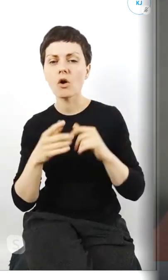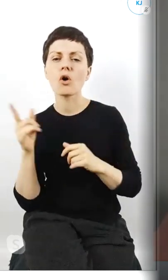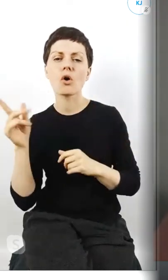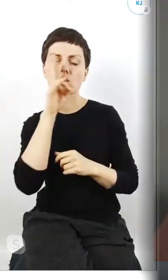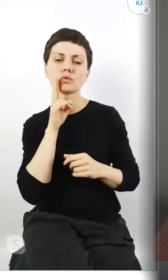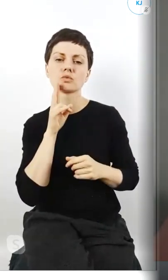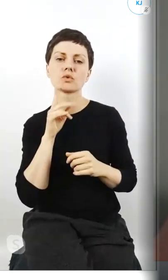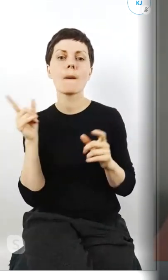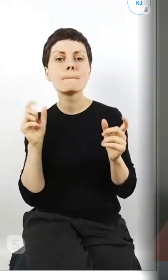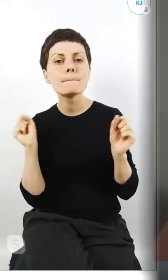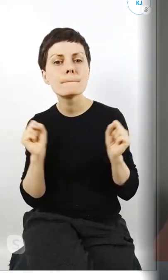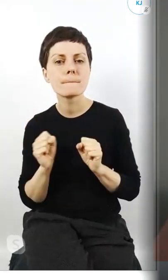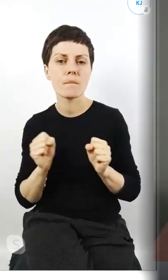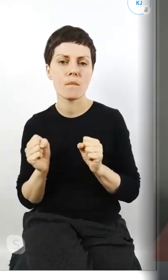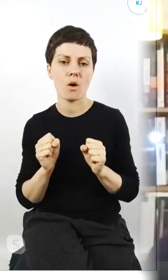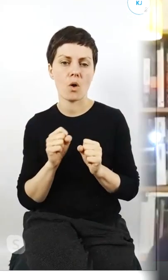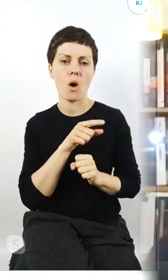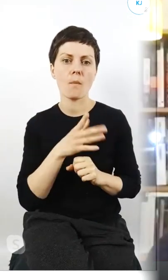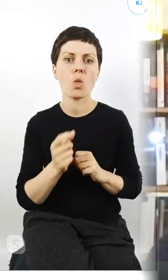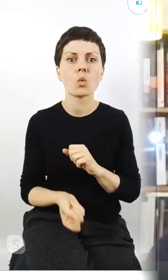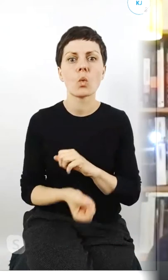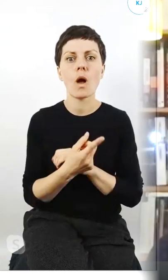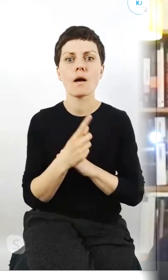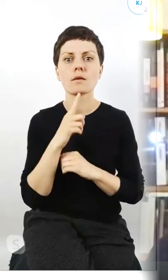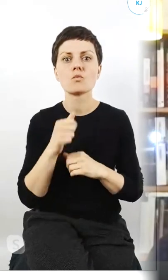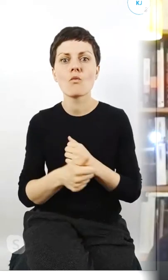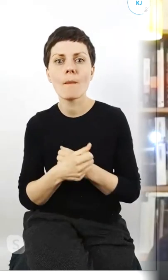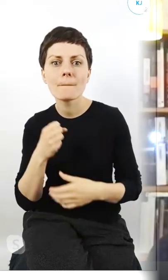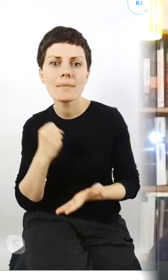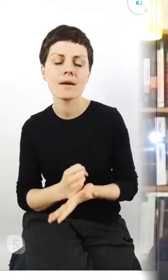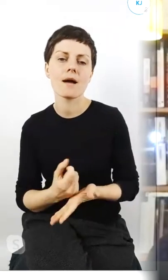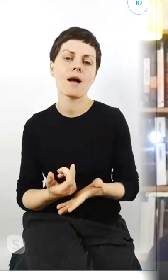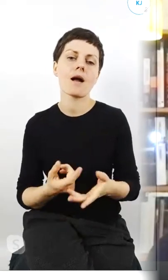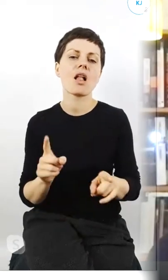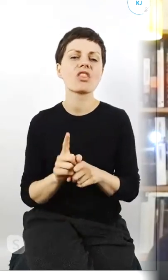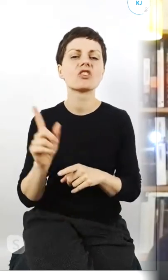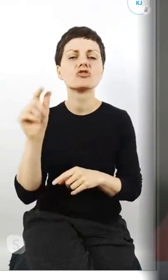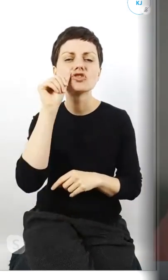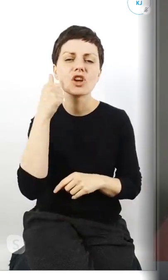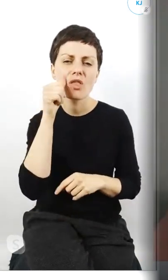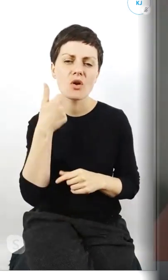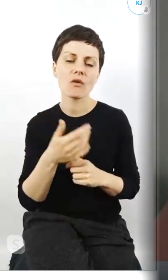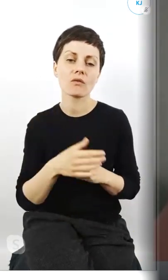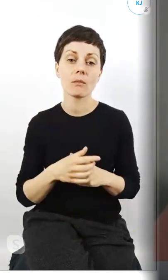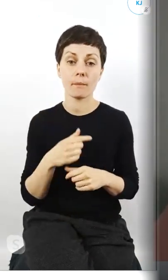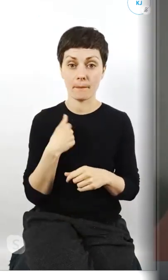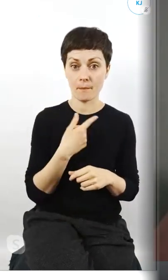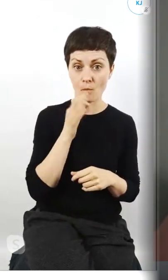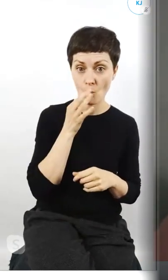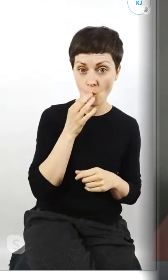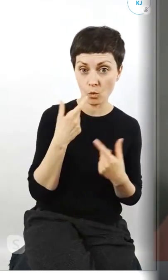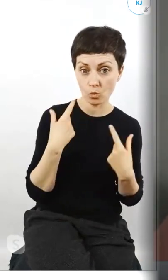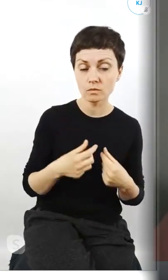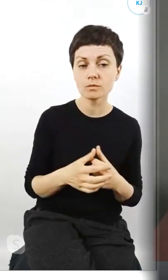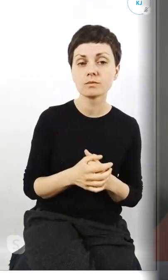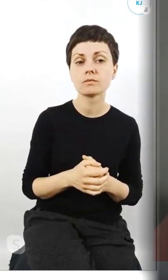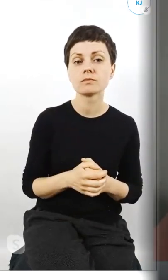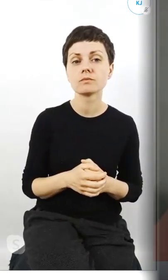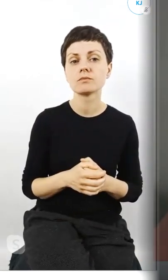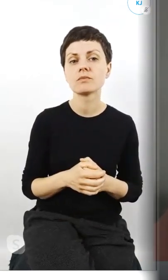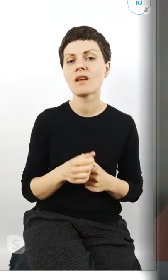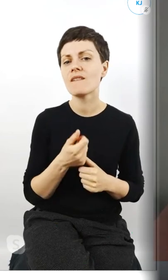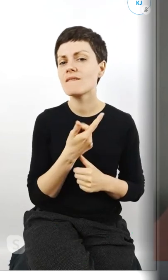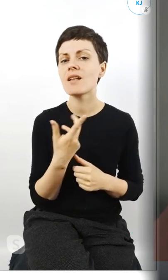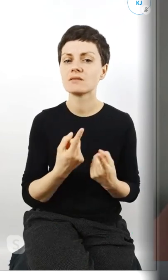po prostu boją się skutków prawnych ale też no też wiadomo że dziadkowie jako osoby młode jeszcze w wielu